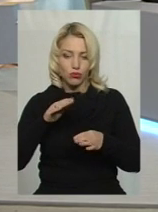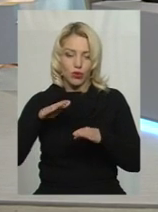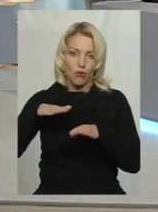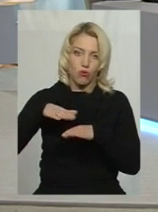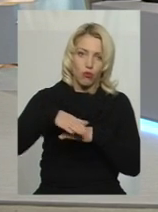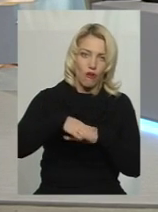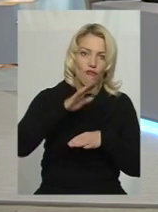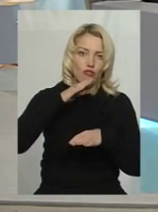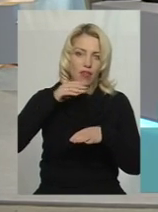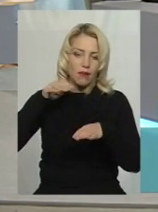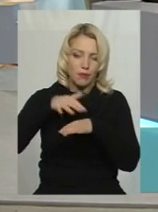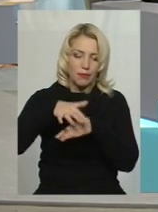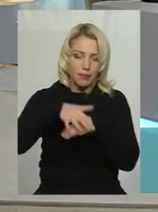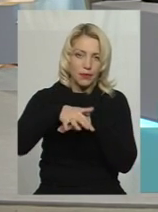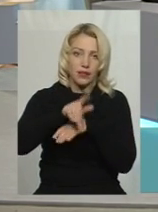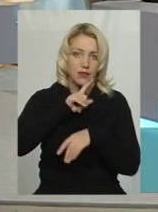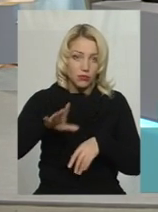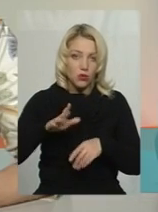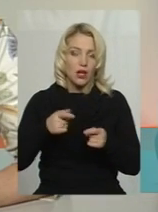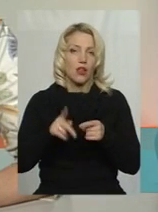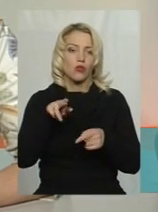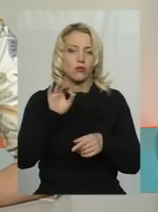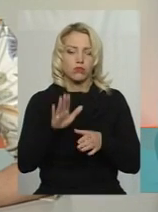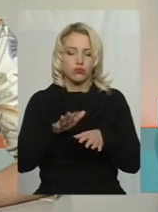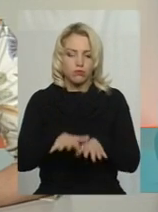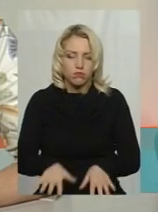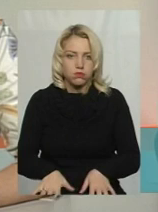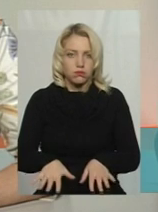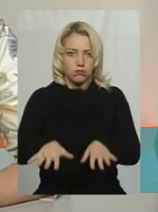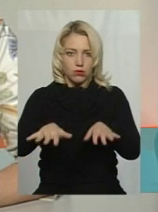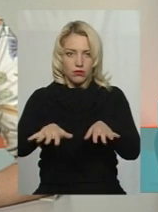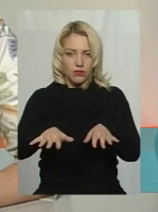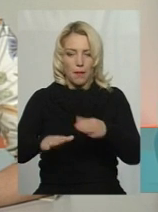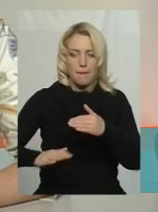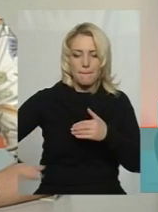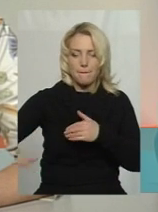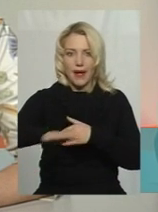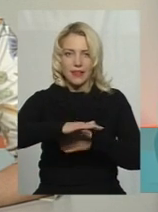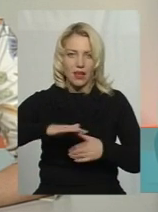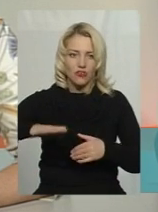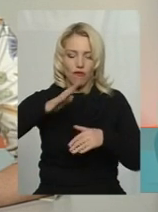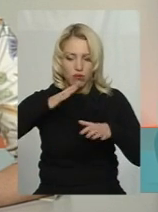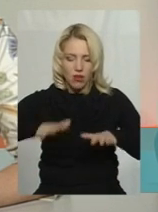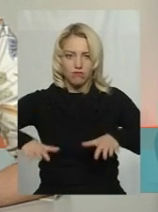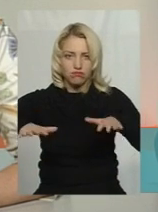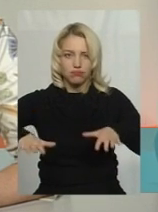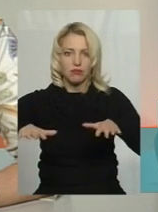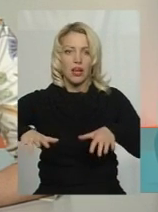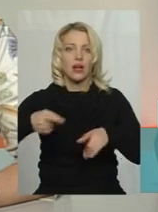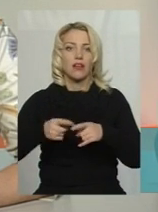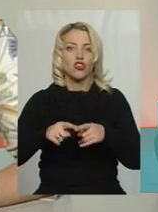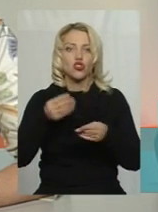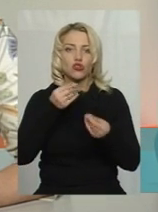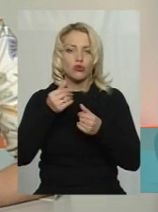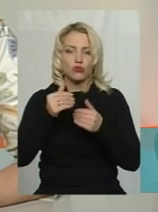збігати вода, то наповнюється сам майданчик, наповнюється водою, і штучне покриття